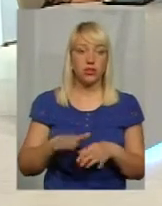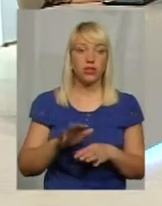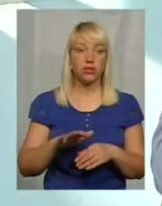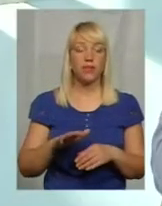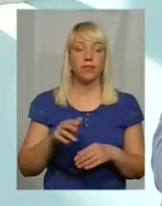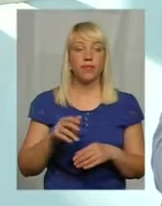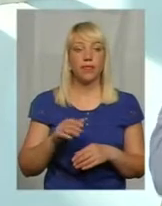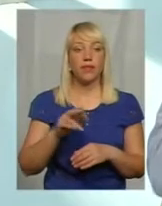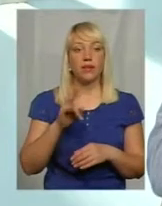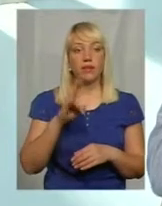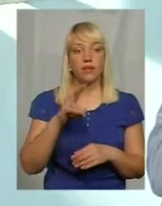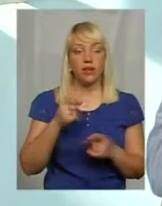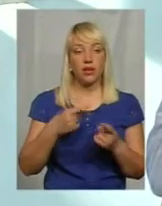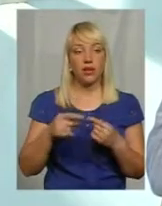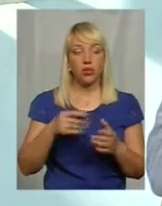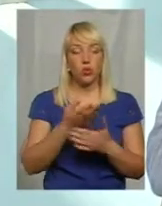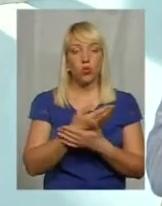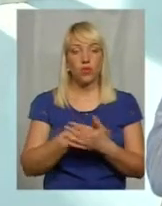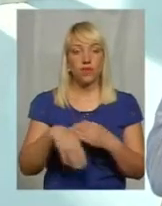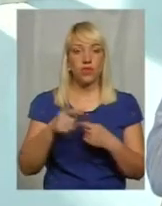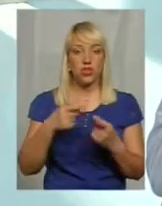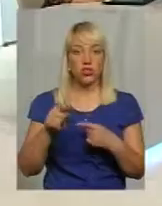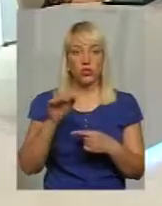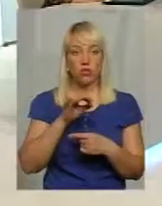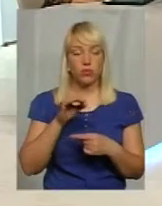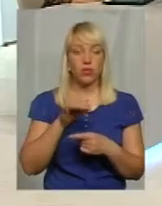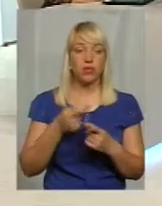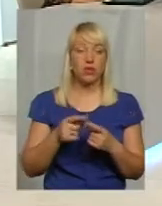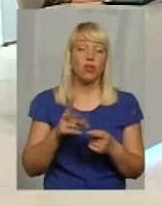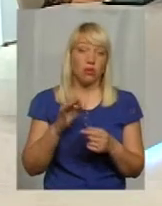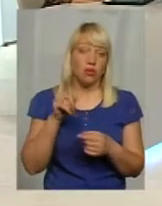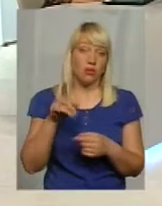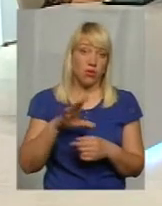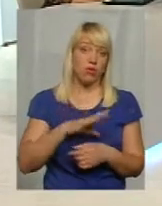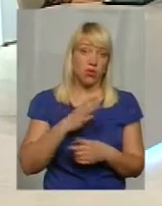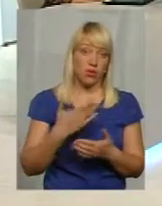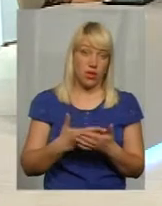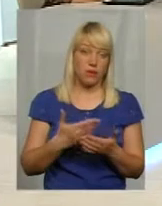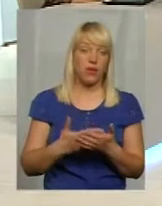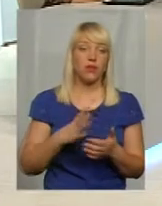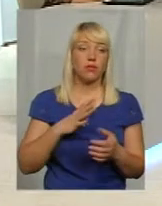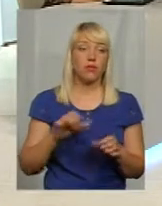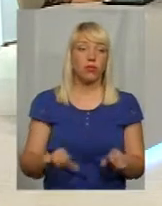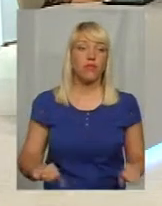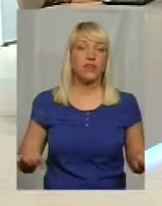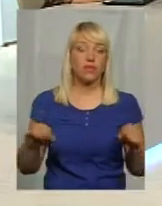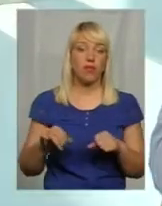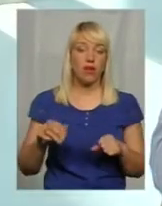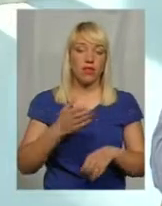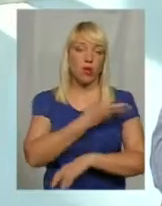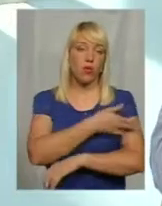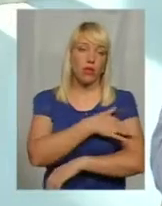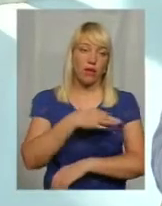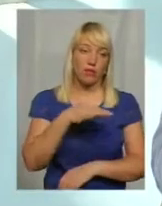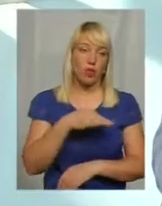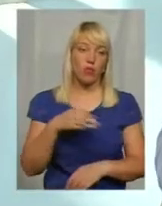невелика кількість, а решта уходили в інші області. Ну, вони там і були. Наприклад, в Словальнік, у нас було в Полтавській області, вони просто давали